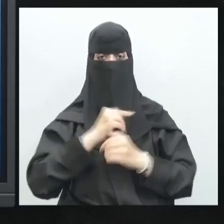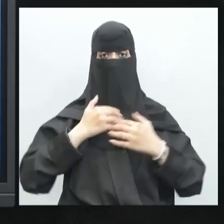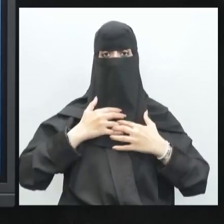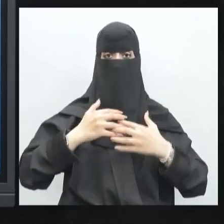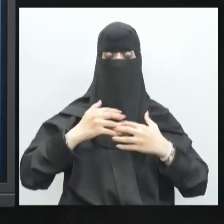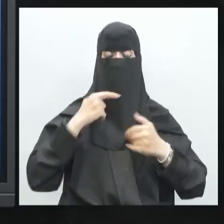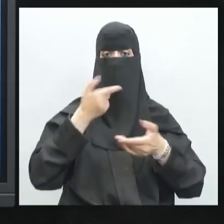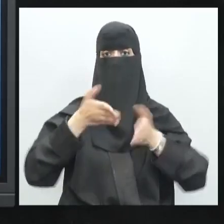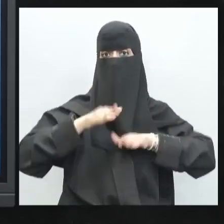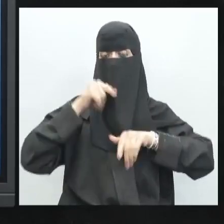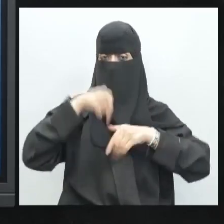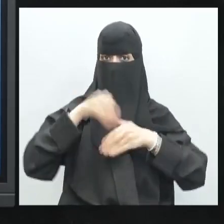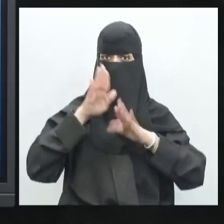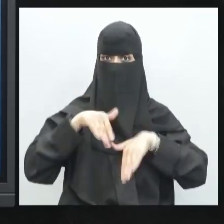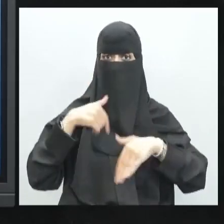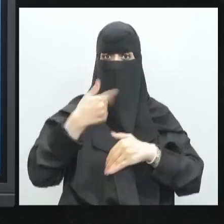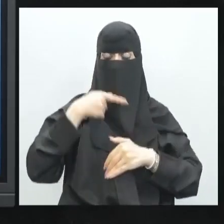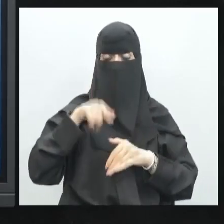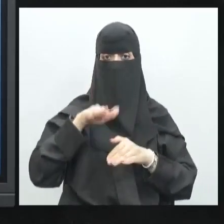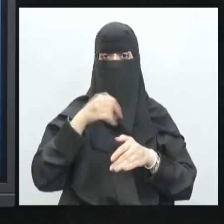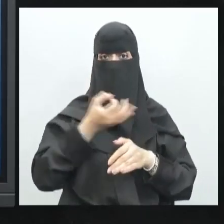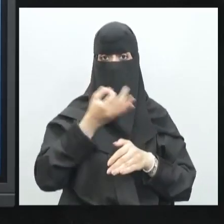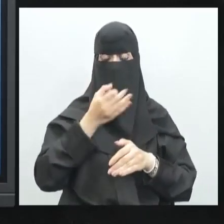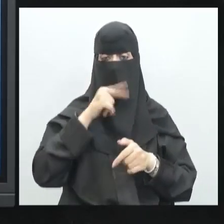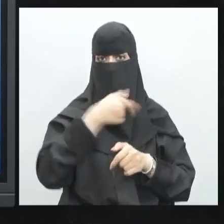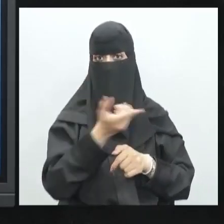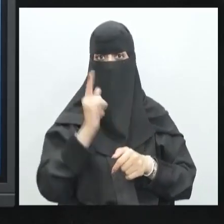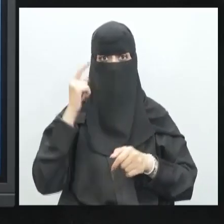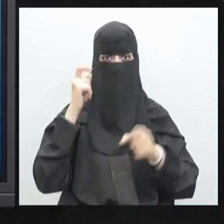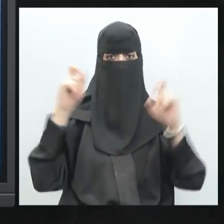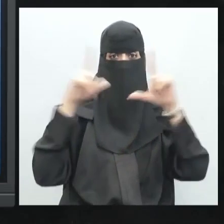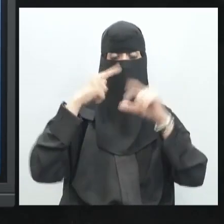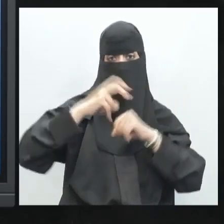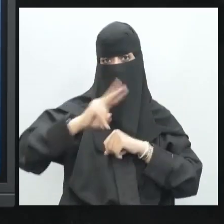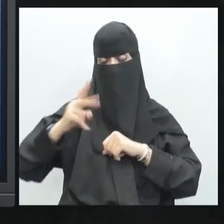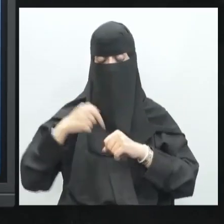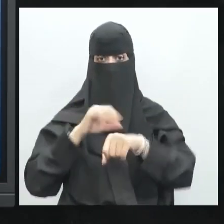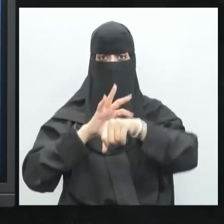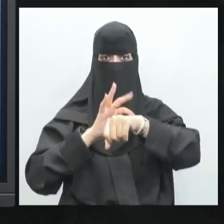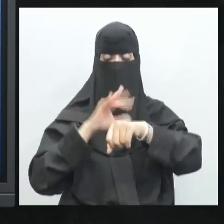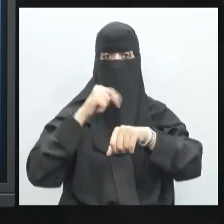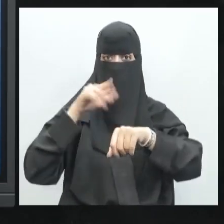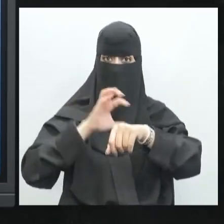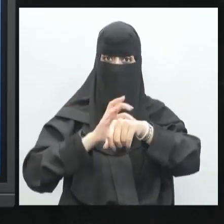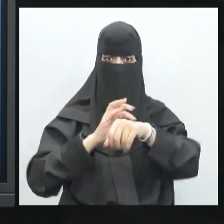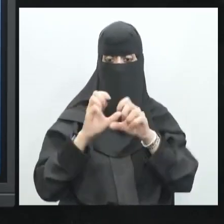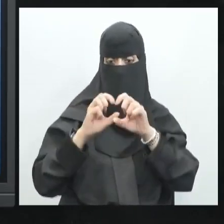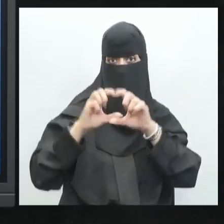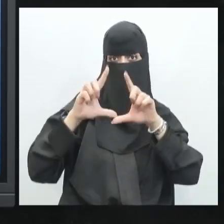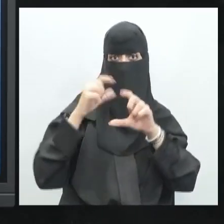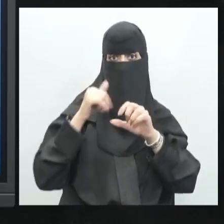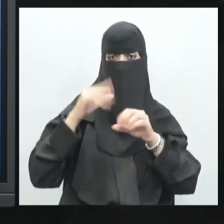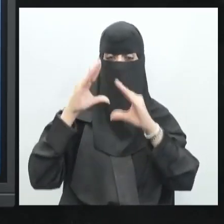الرئتين بداخلها أيضا عندما نتكلم ونحن نستعرض أنواع العظام ذكرنا بأنه لدينا عظم كثيف وعظم